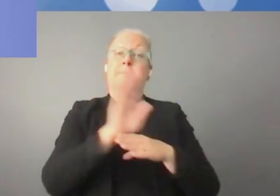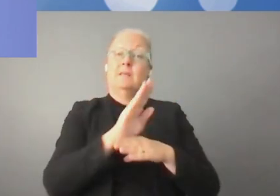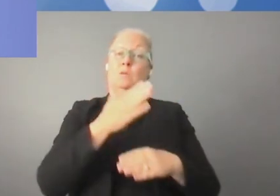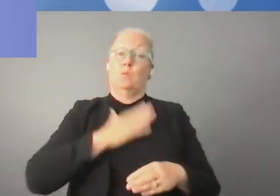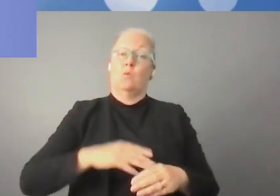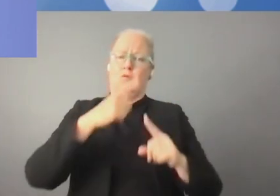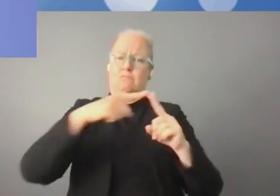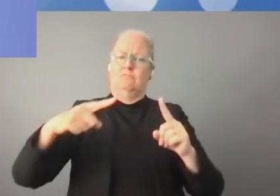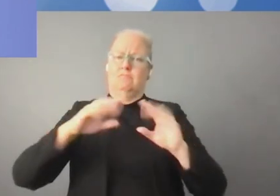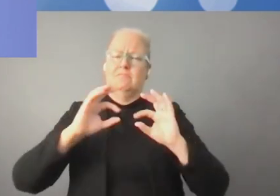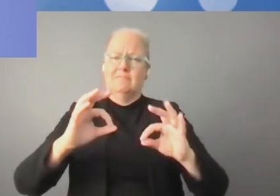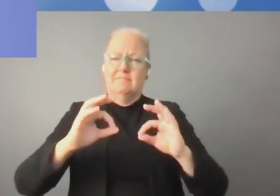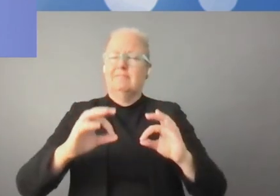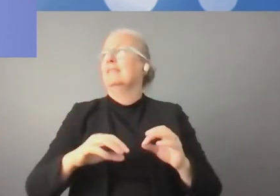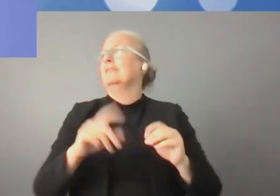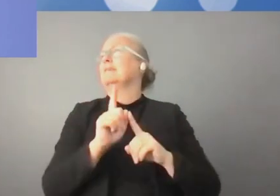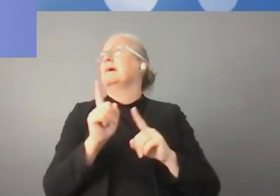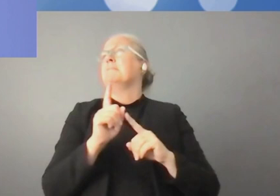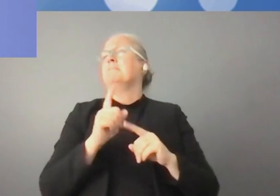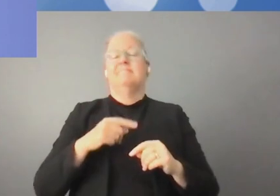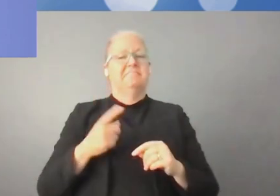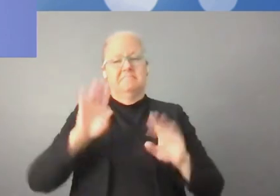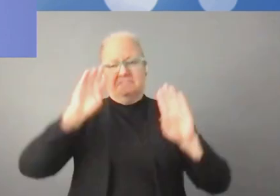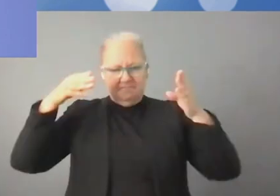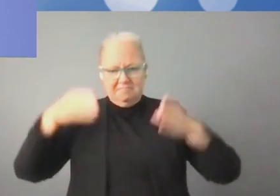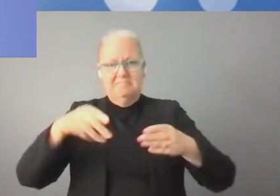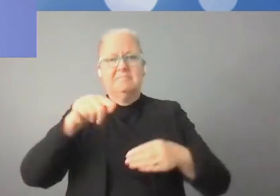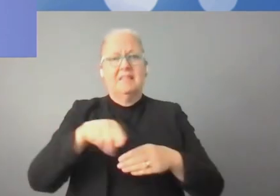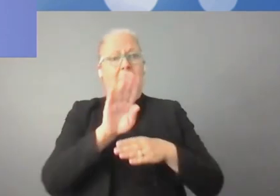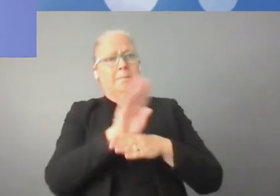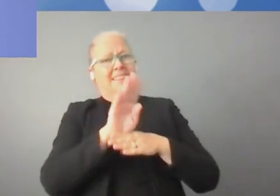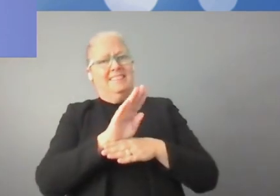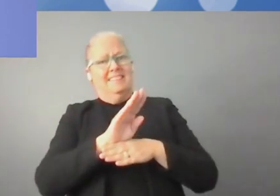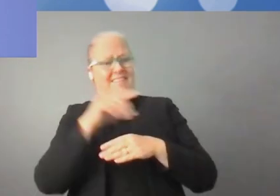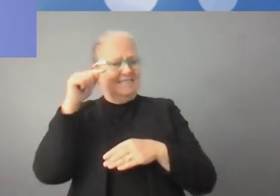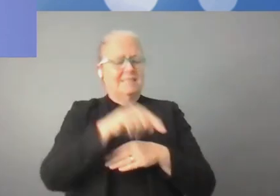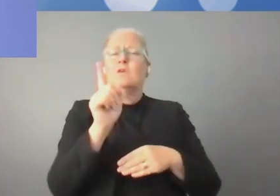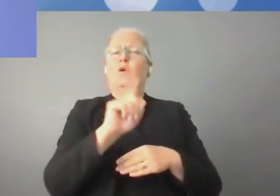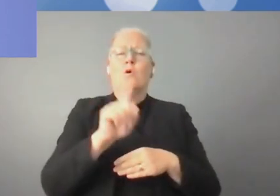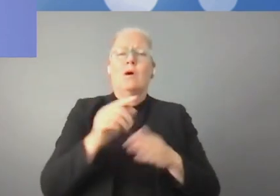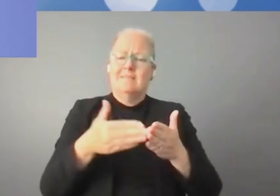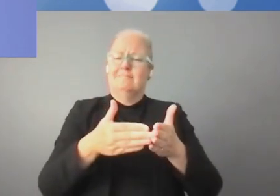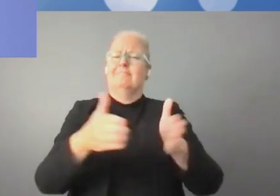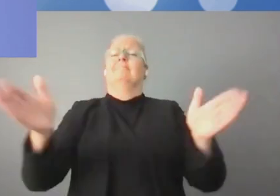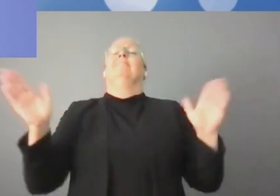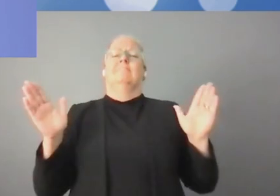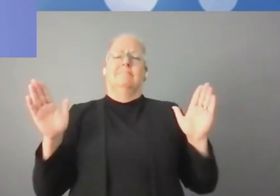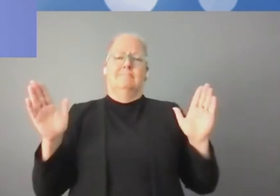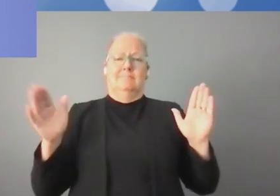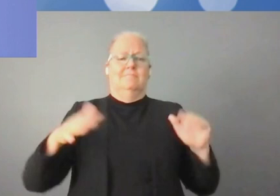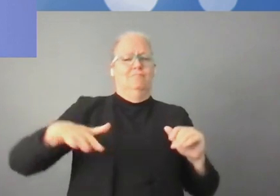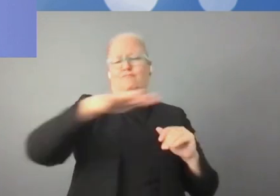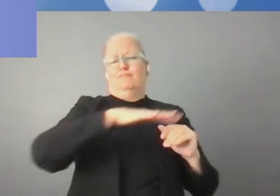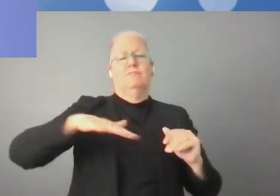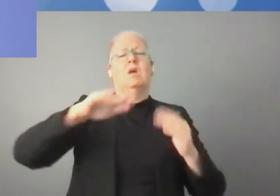Je vais vous présenter ces pré-supposés de base. En ce qui concerne la numérisation du monde des affaires, c'est un